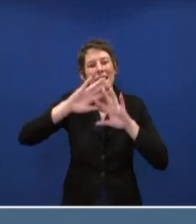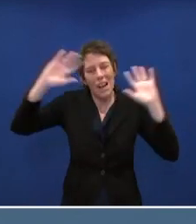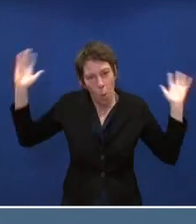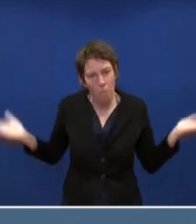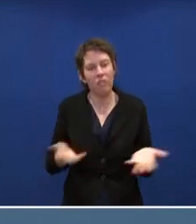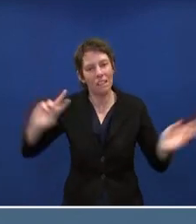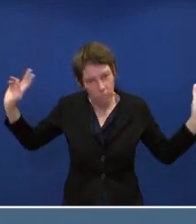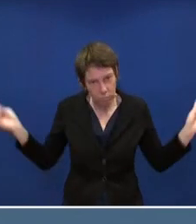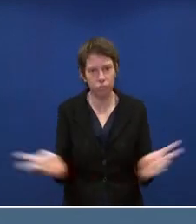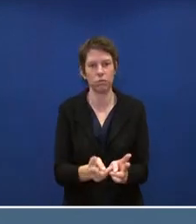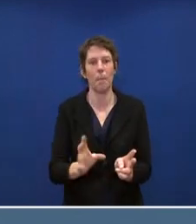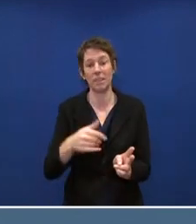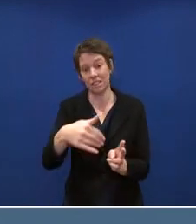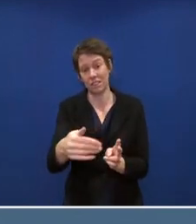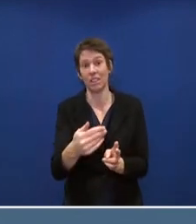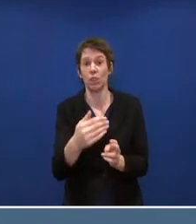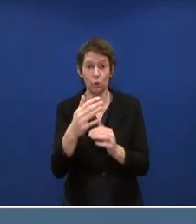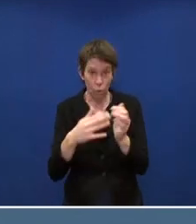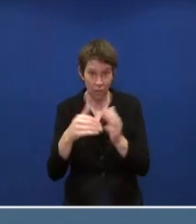Treibhausgasneutralität 2050.